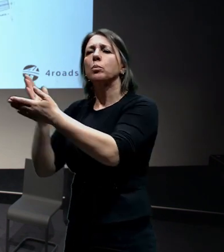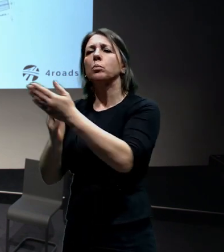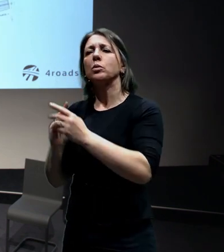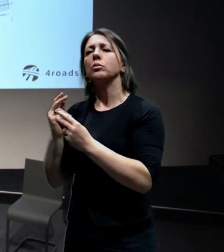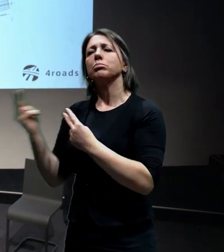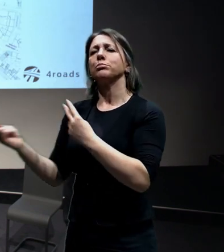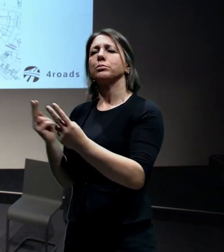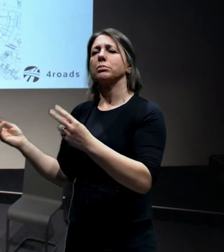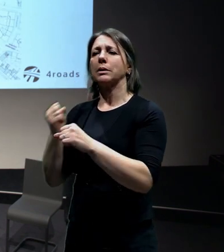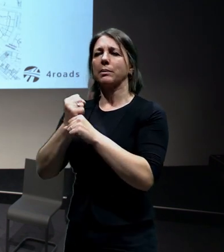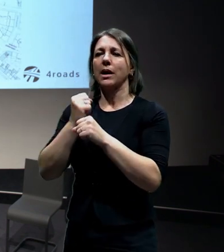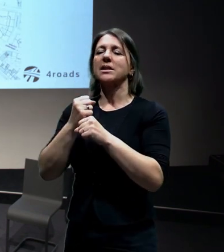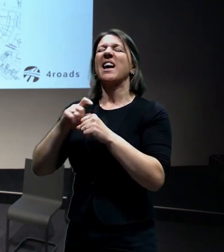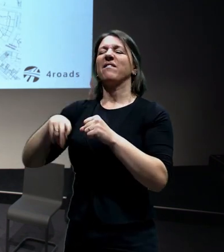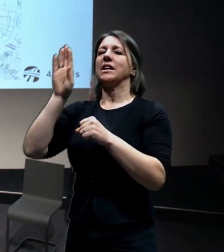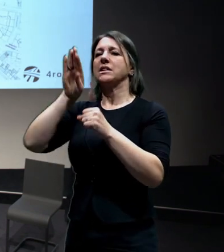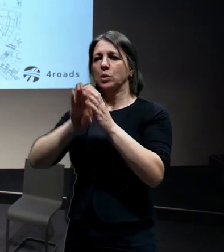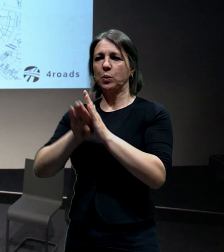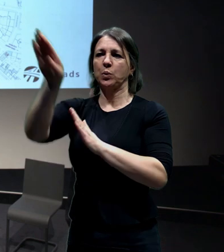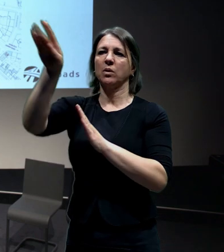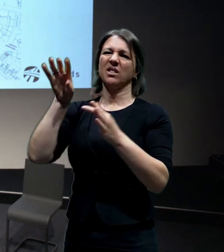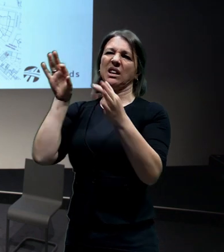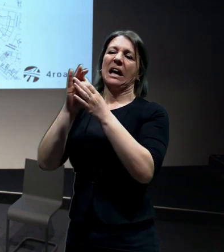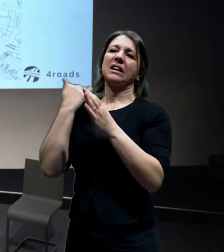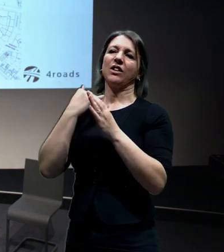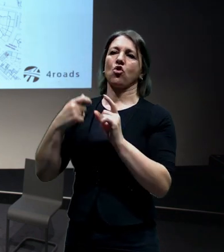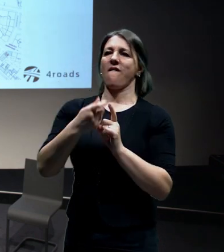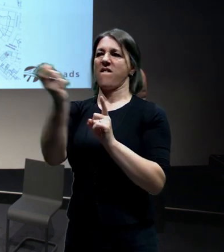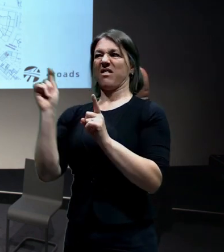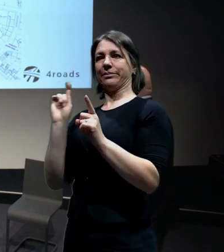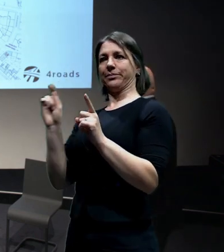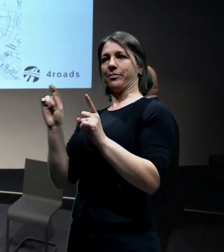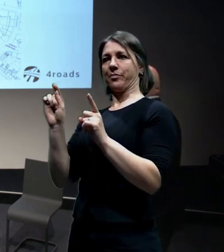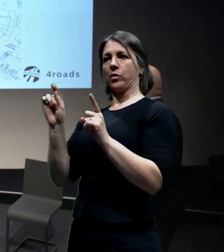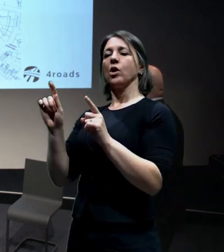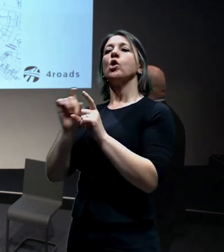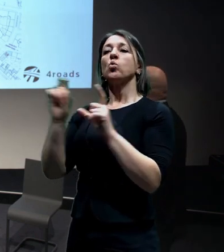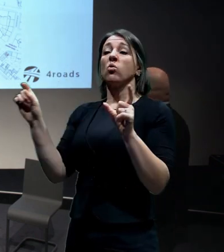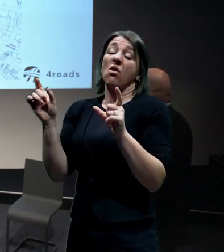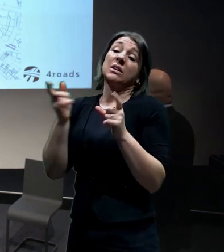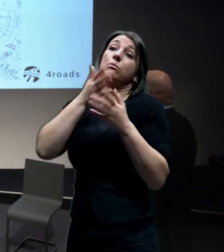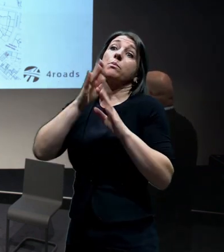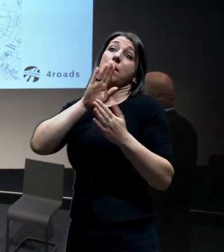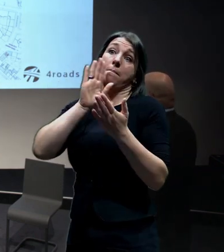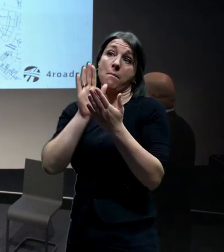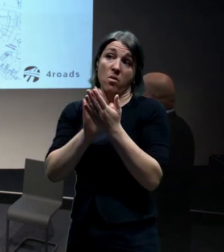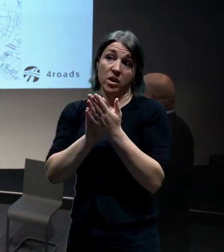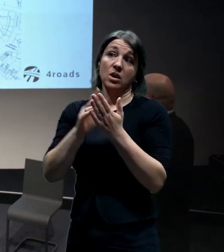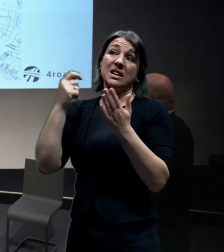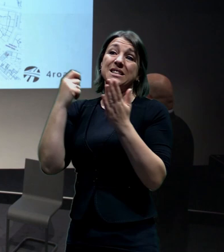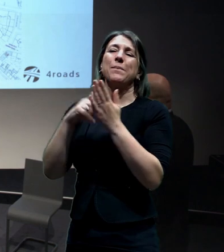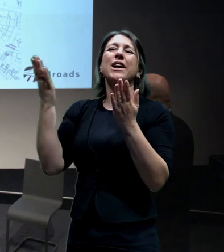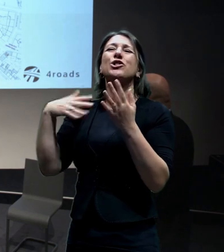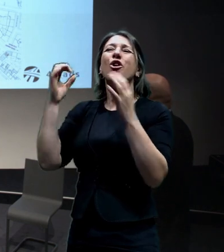výjezd do ulici Davídkova, která v podstatě pak bude muset distribuovat veškerou tu další povrchovou